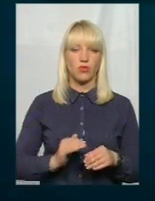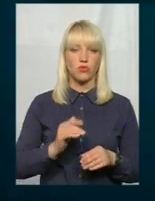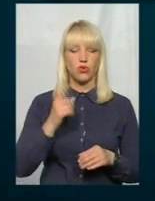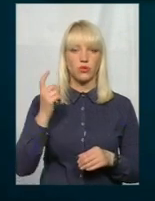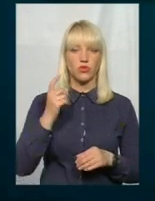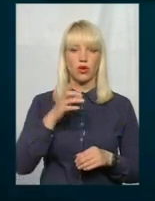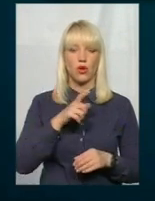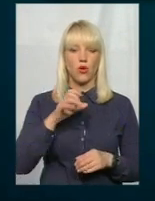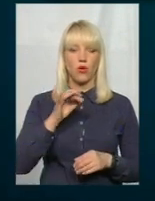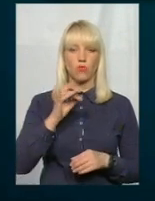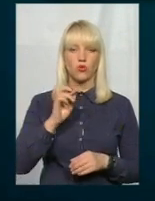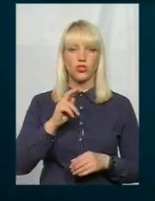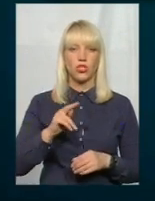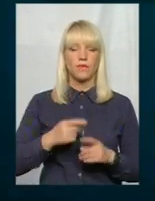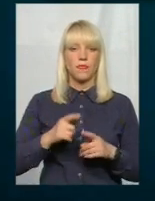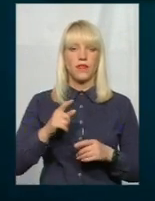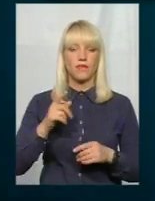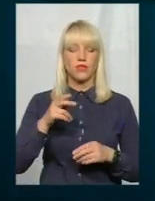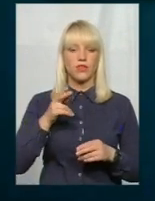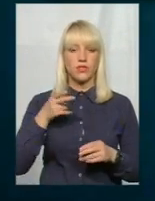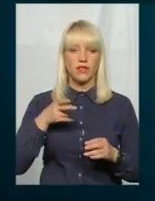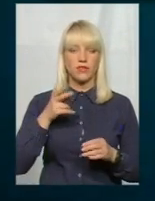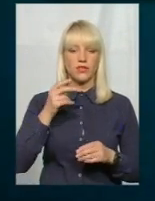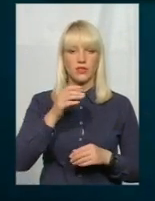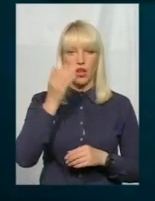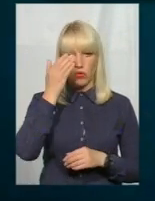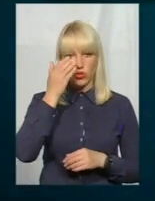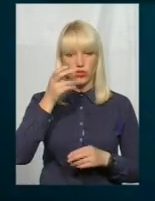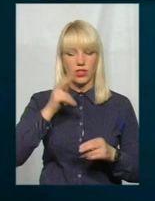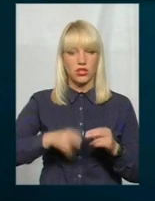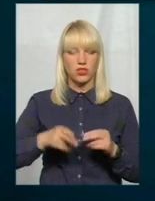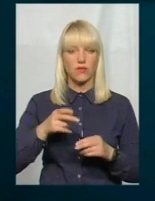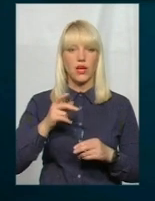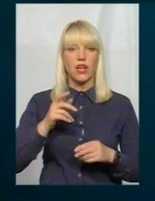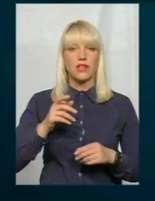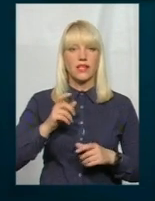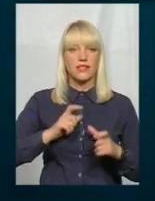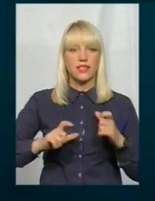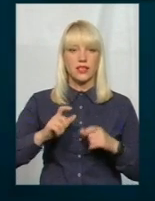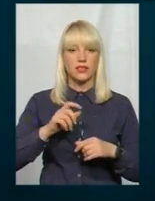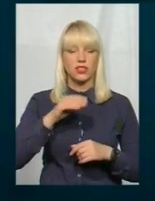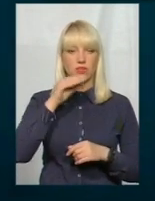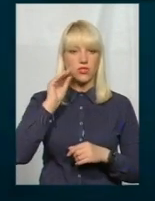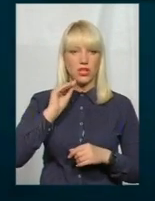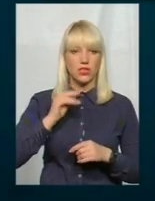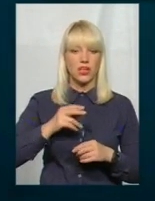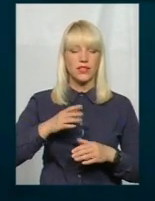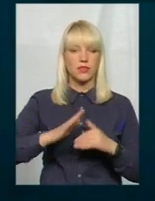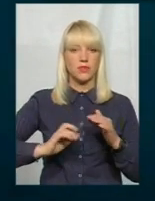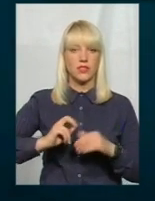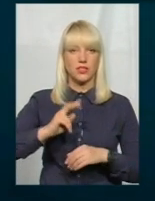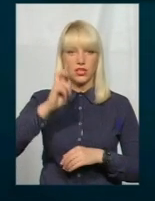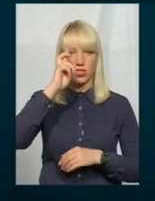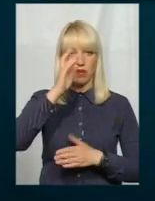У 2015-му році заочно закінчив Київський національний університет імені Тараса Шевченка. Спеціалізація –